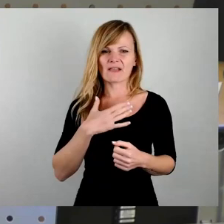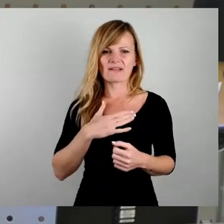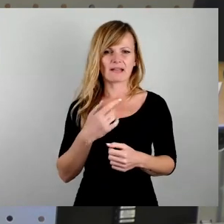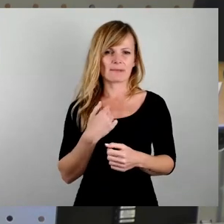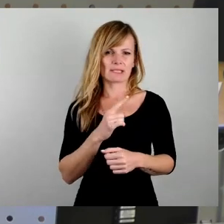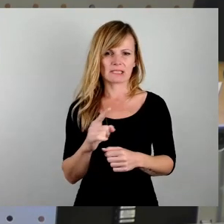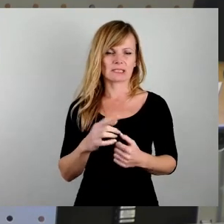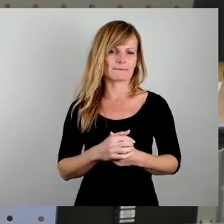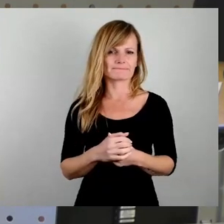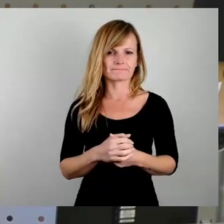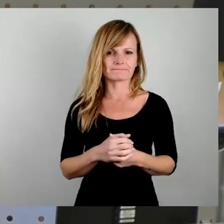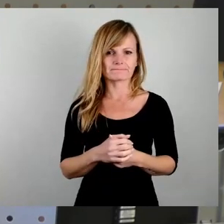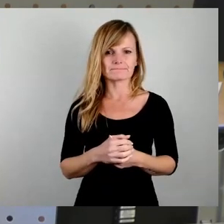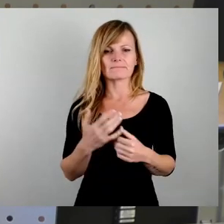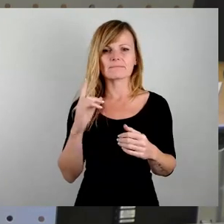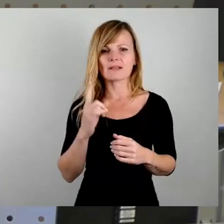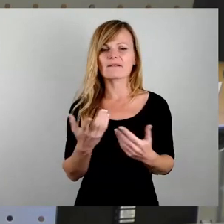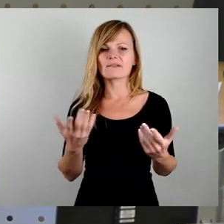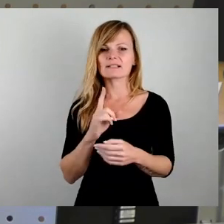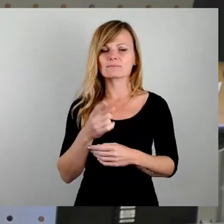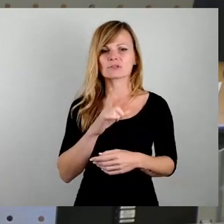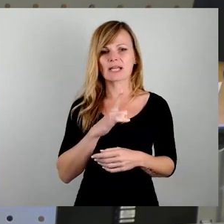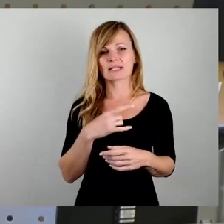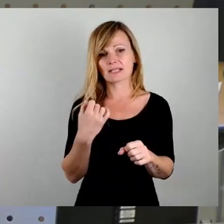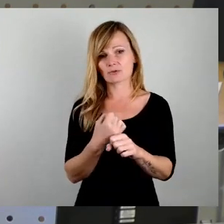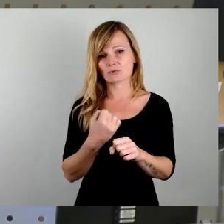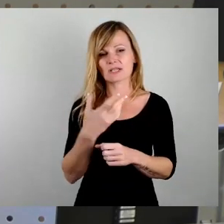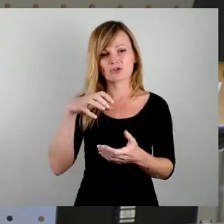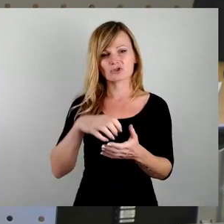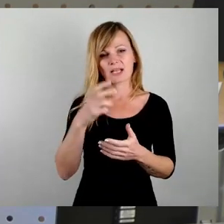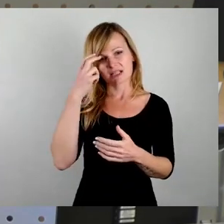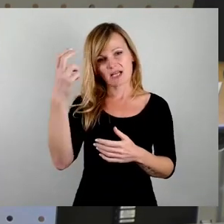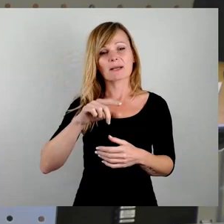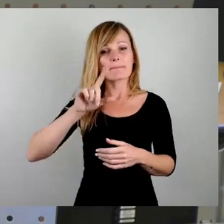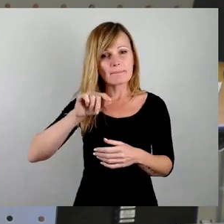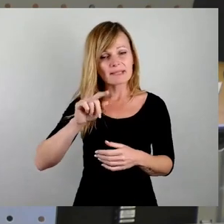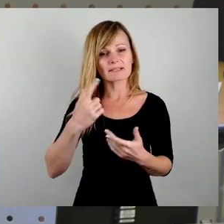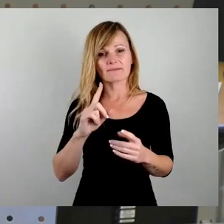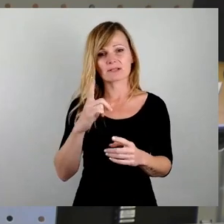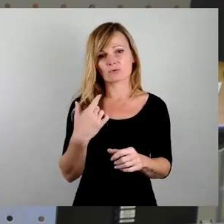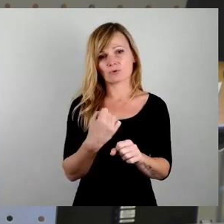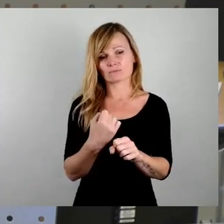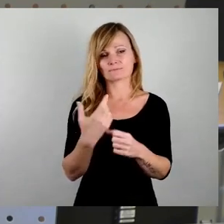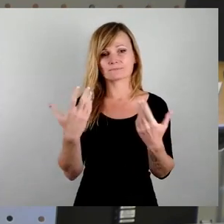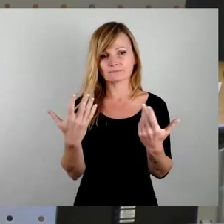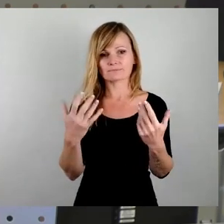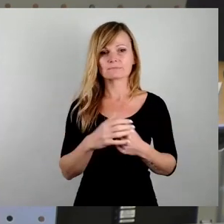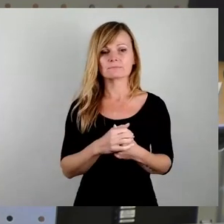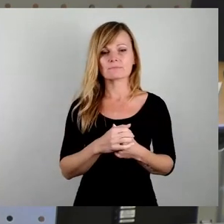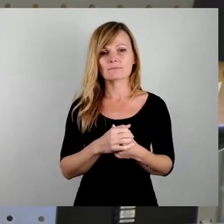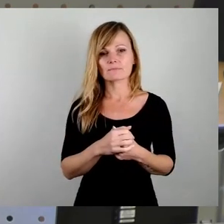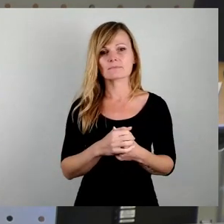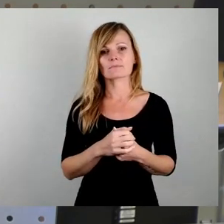Was müsste man denn eigentlich tun als Stadtrat? Das Mindeste, was man tun müsste, ist zu sagen, Verwaltung,